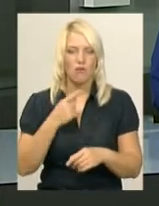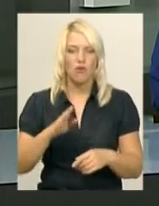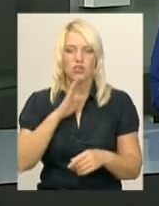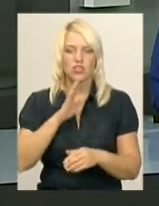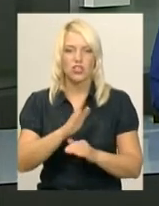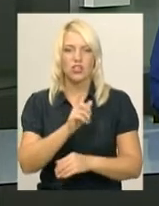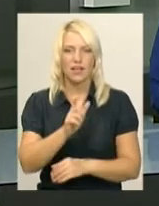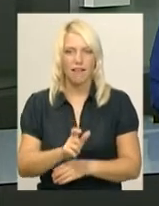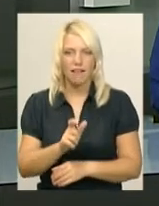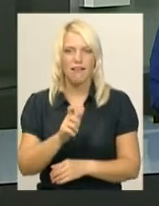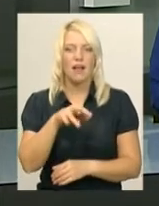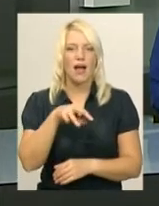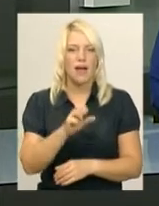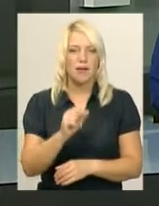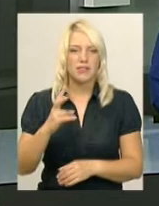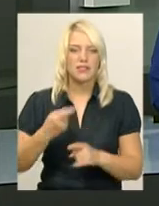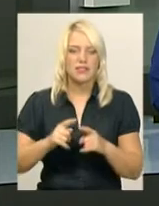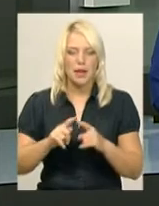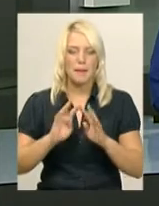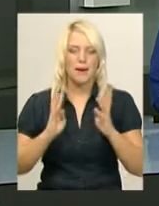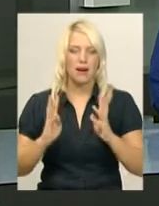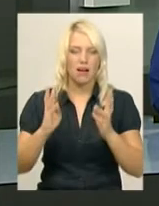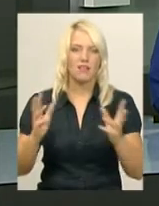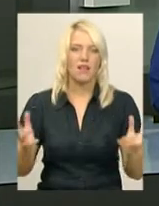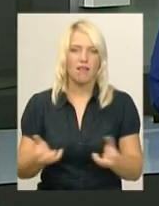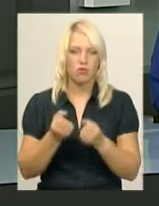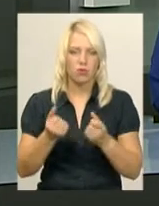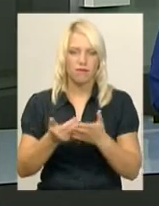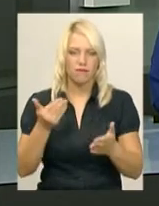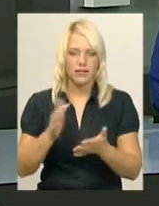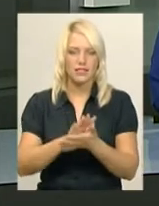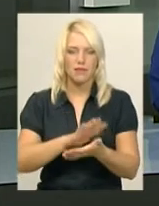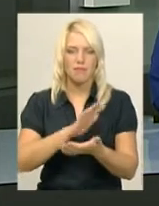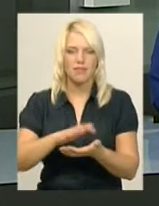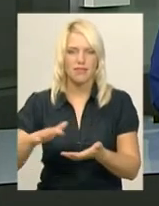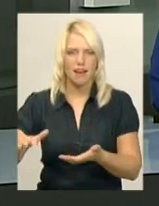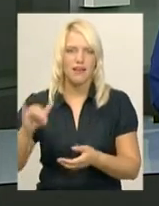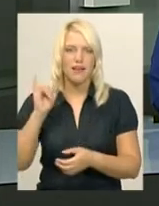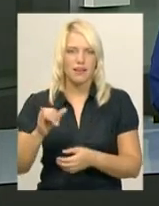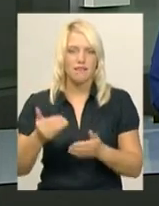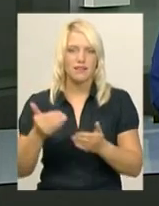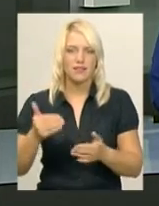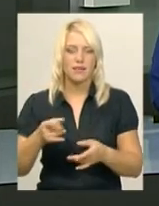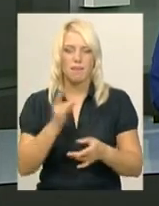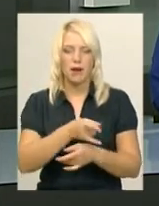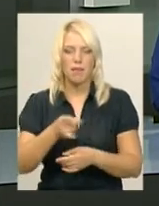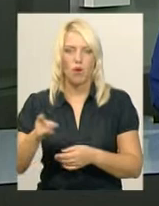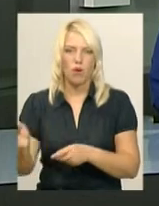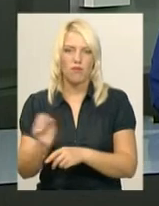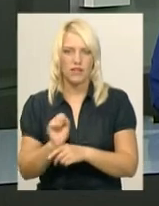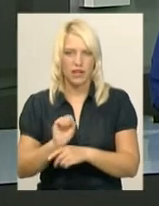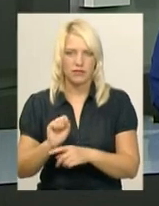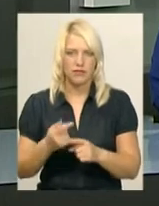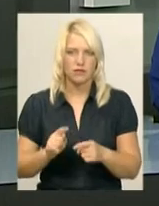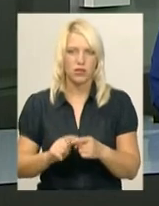прибудинковій території паркан рятує, в першу чергу, від сміття і припаркованих автівок. У Хмельницькому це не єдиний огороджений